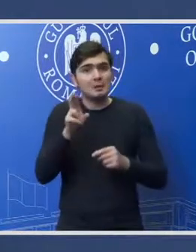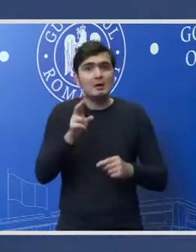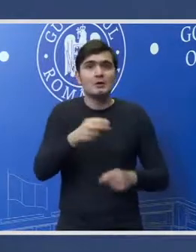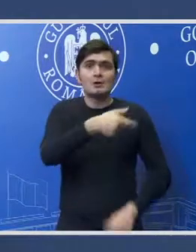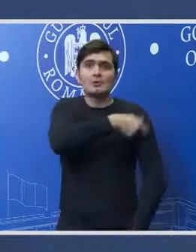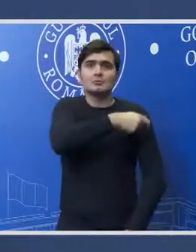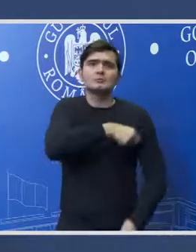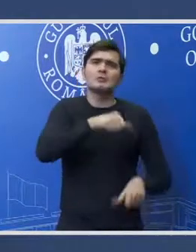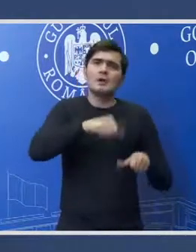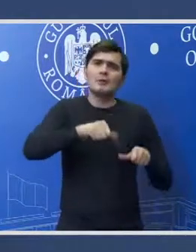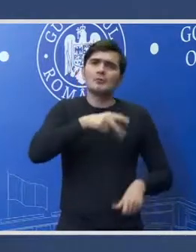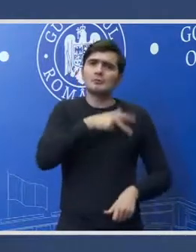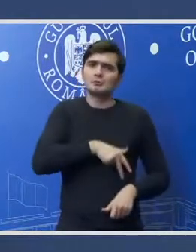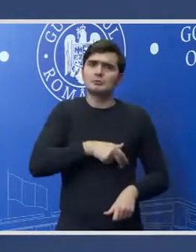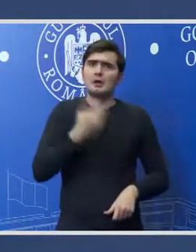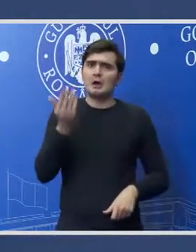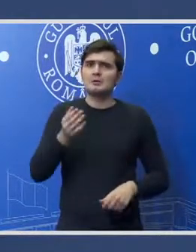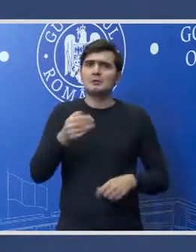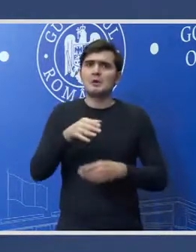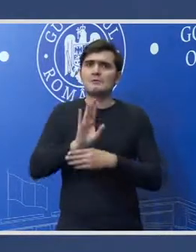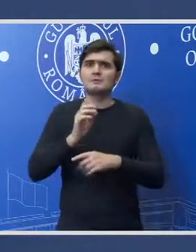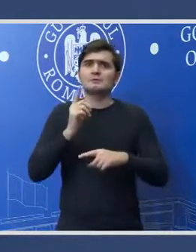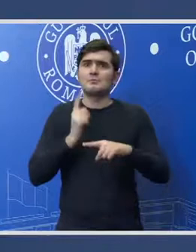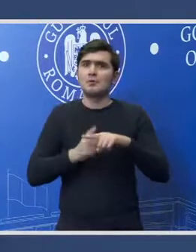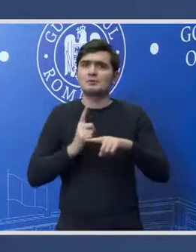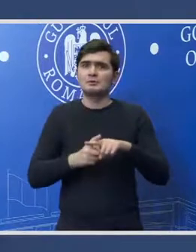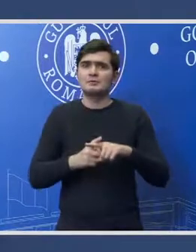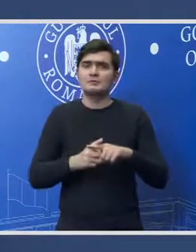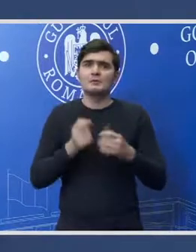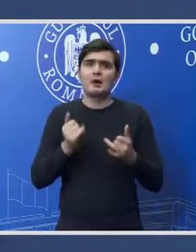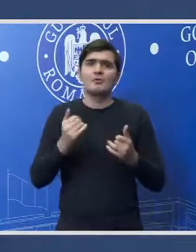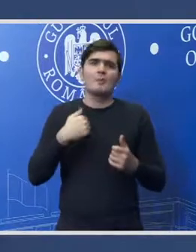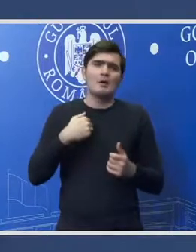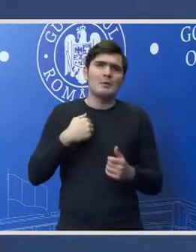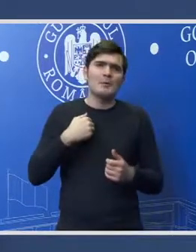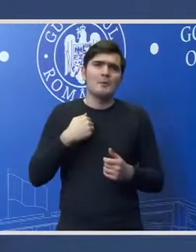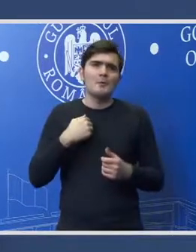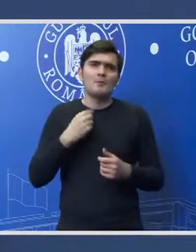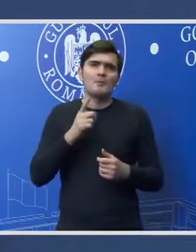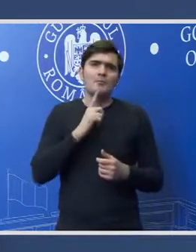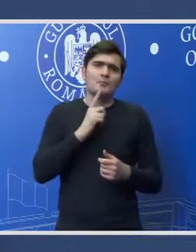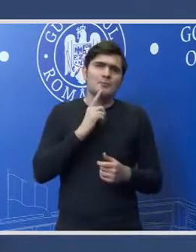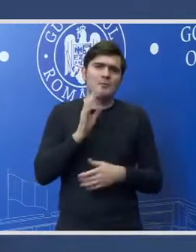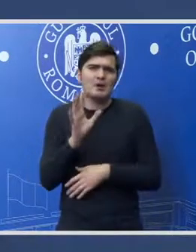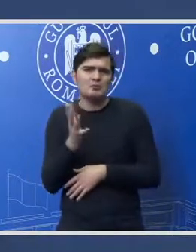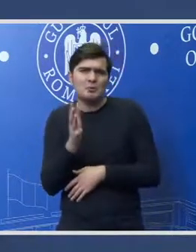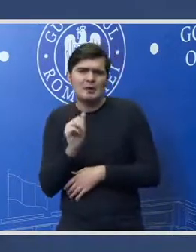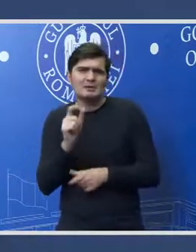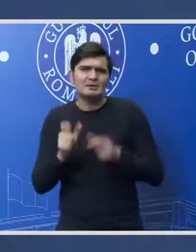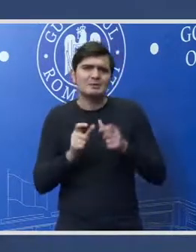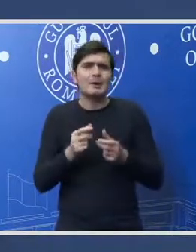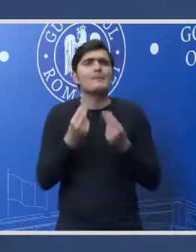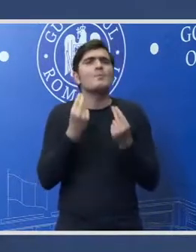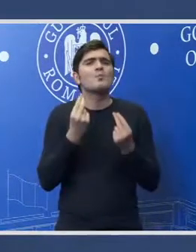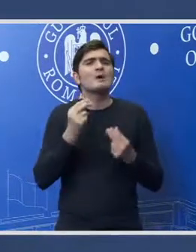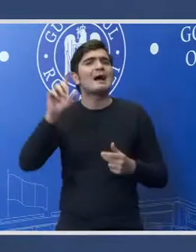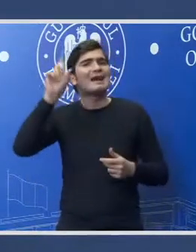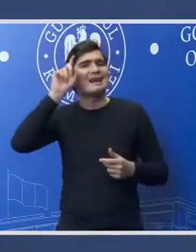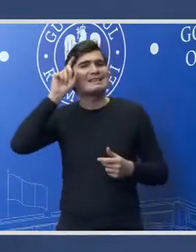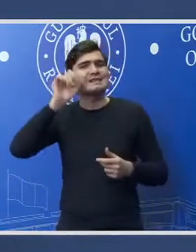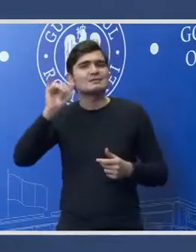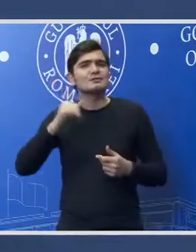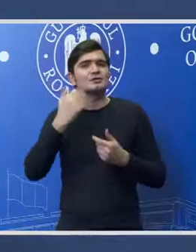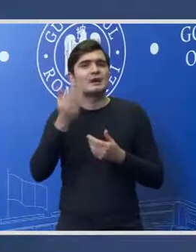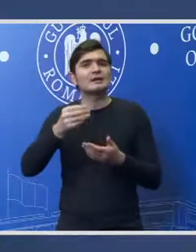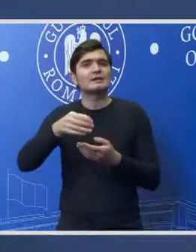Economic Social a dat aviz pozitiv. ceea ce mă face să mă îndoiesc, să pun la îndoială bună credință a celor care au dat acest aviz.